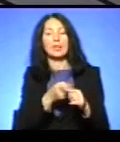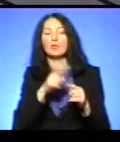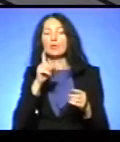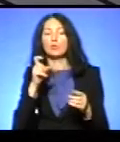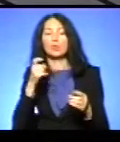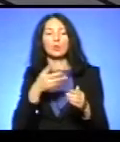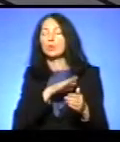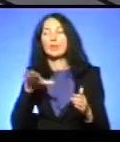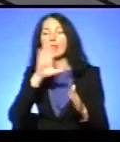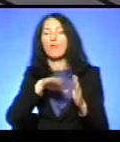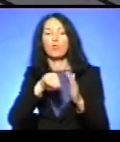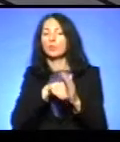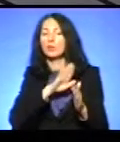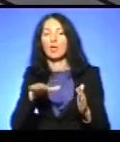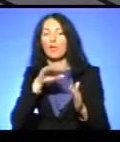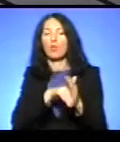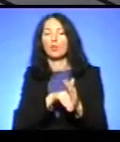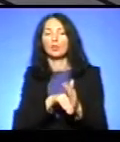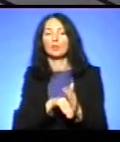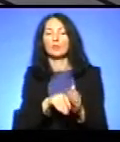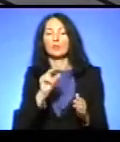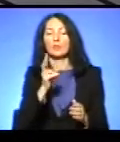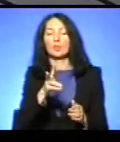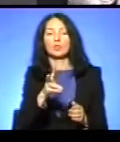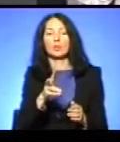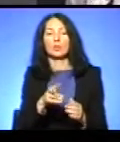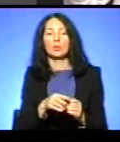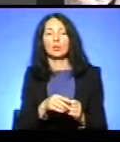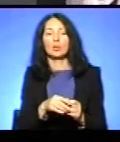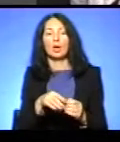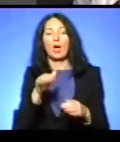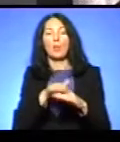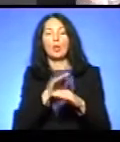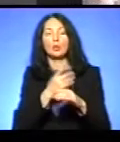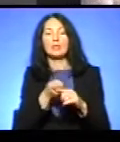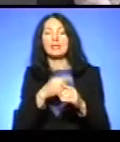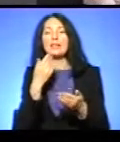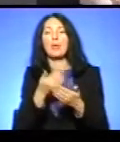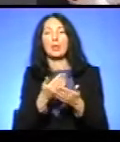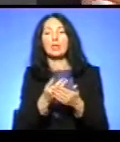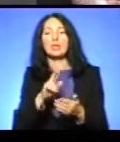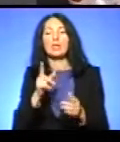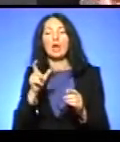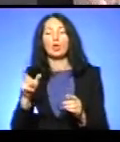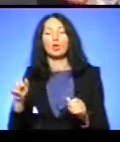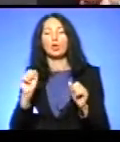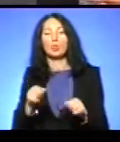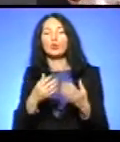економіки та соціального рівня… І навпаки, благодійність – це приклад, як люди можуть спільно